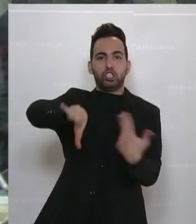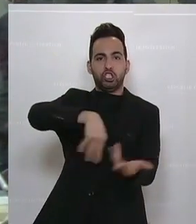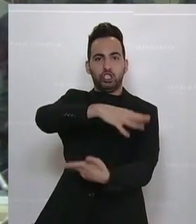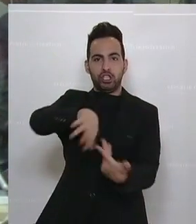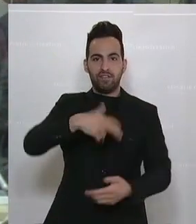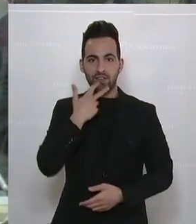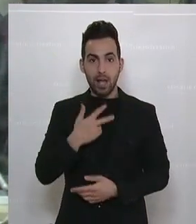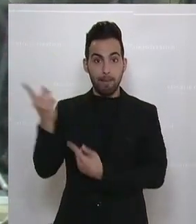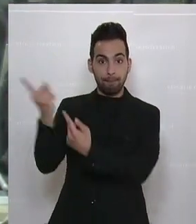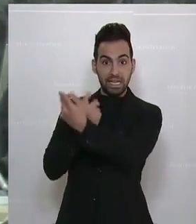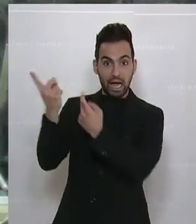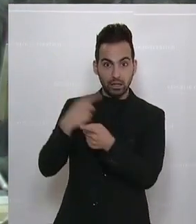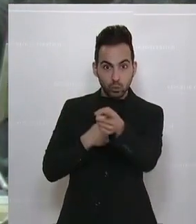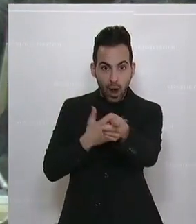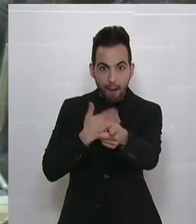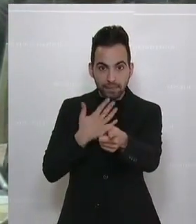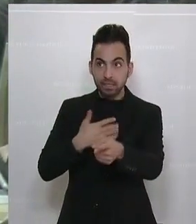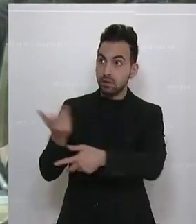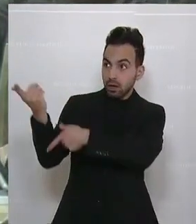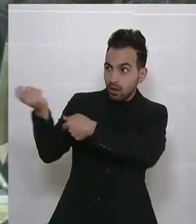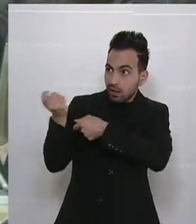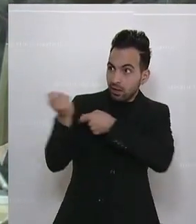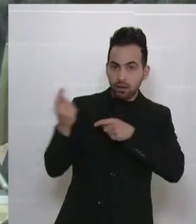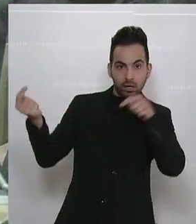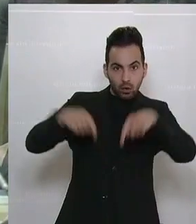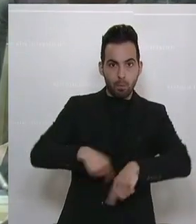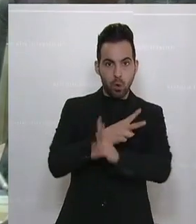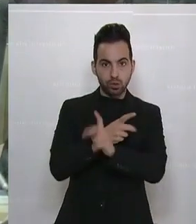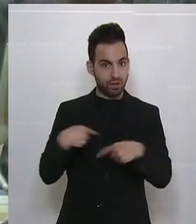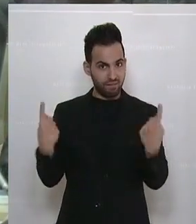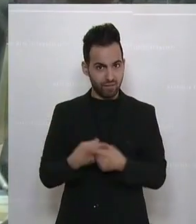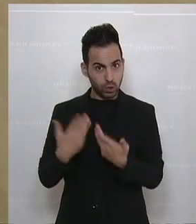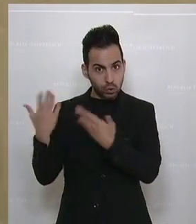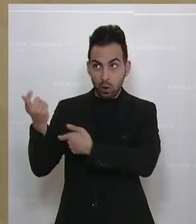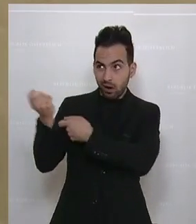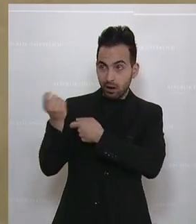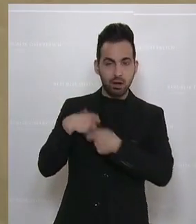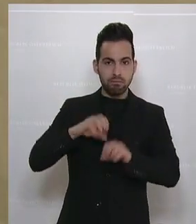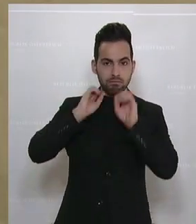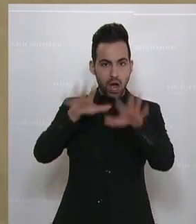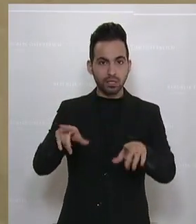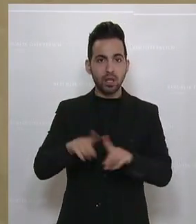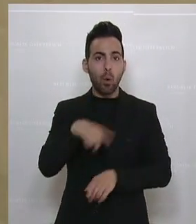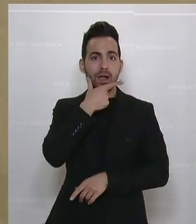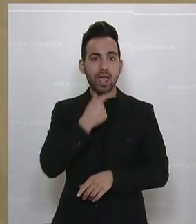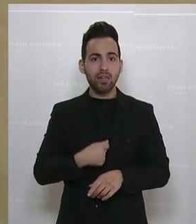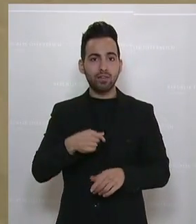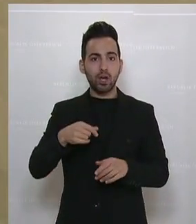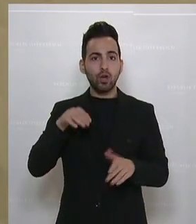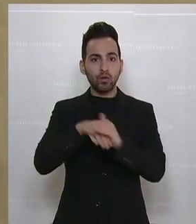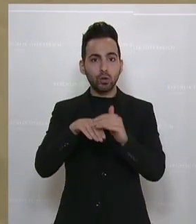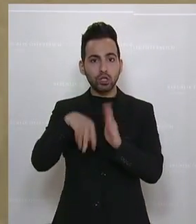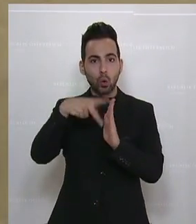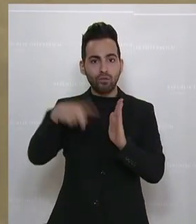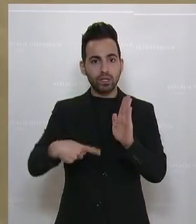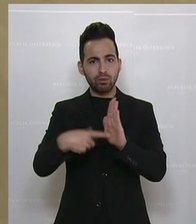eigentlich Migranten nach Österreich zu ziehen. Und das ist das, was wir eindeutig nicht wollen und was auch nicht im Sinn der Genfer Flüchtlingskonvention ist.